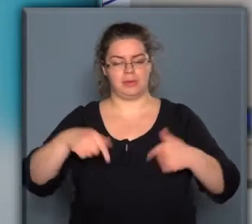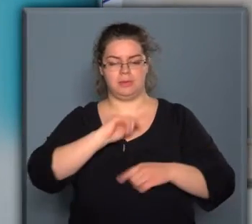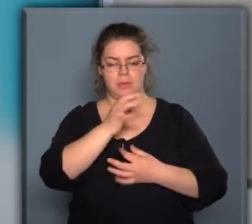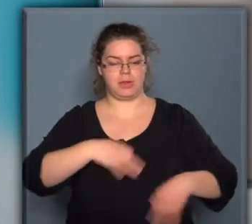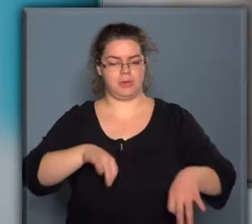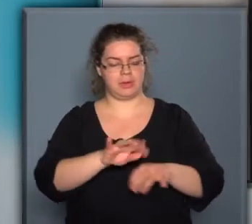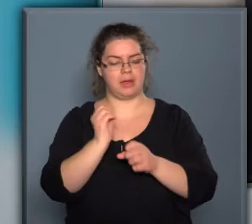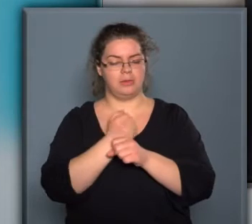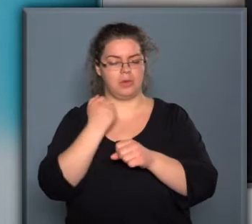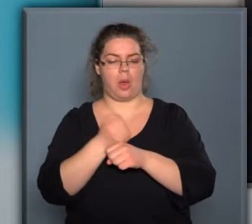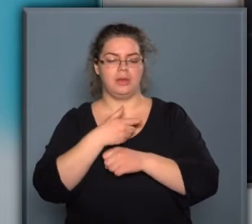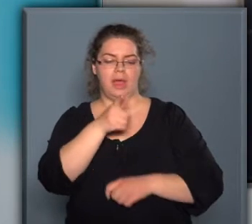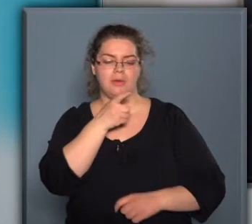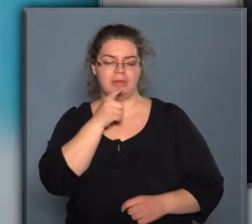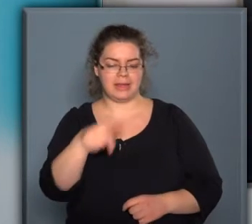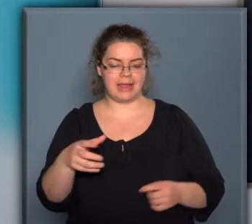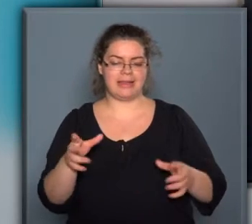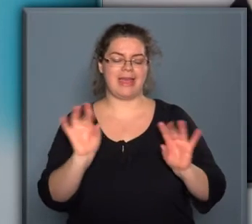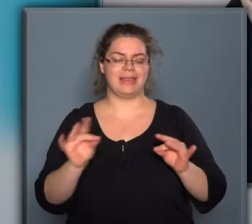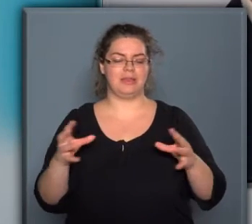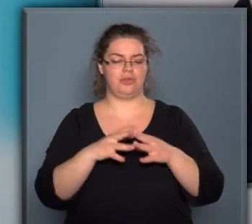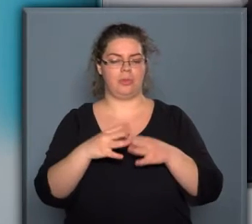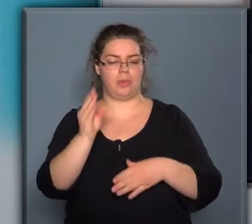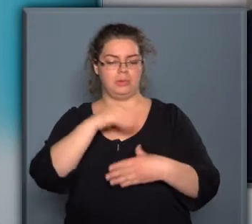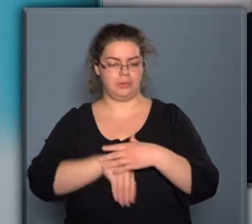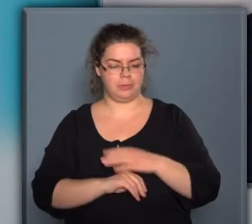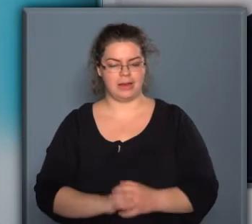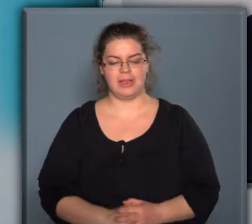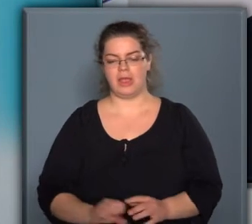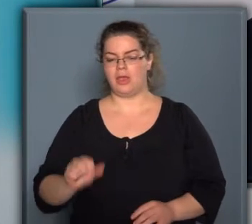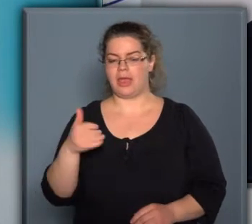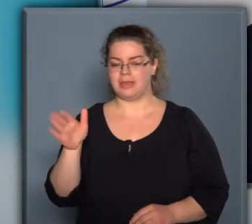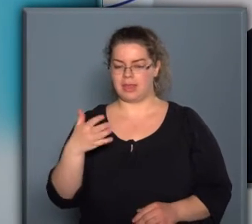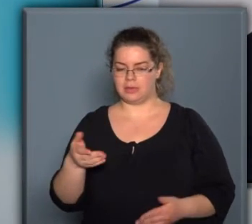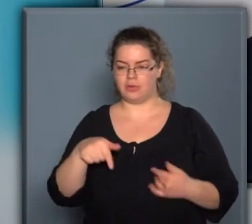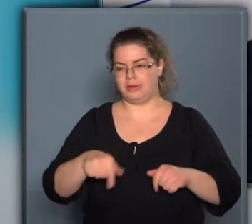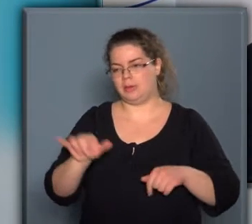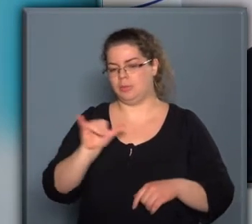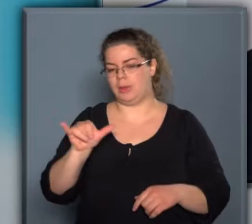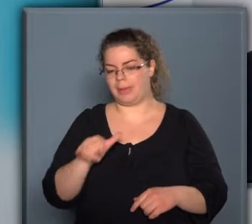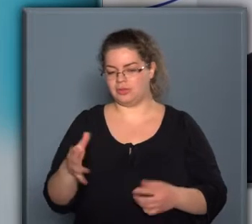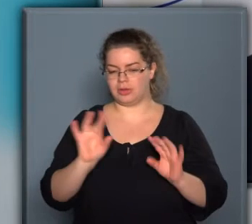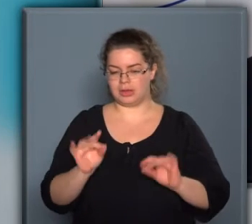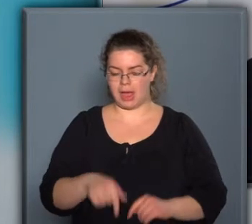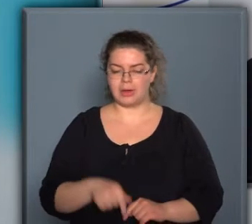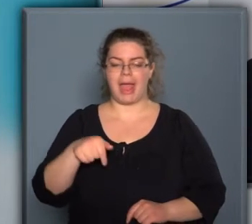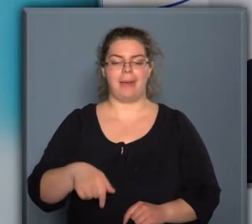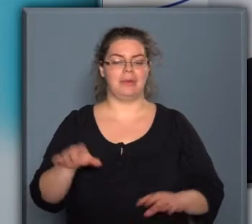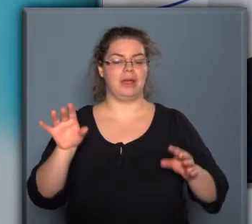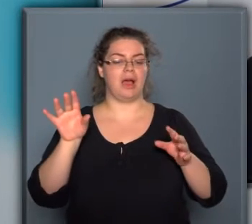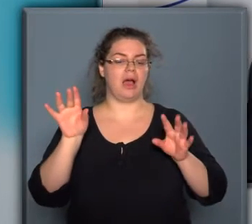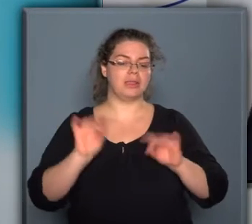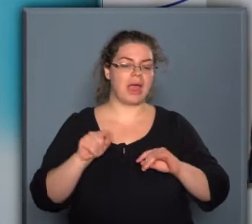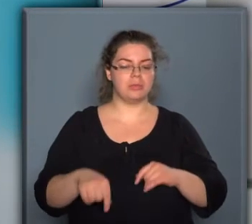Magyarországon, a kontinentál cégcsoport keretein belül, és ennek a cégcsoportnak az egyik zászlósajó itt a budapesti gyárunk. Ebben a